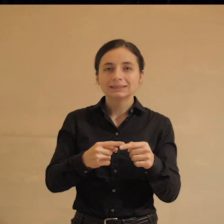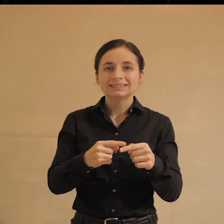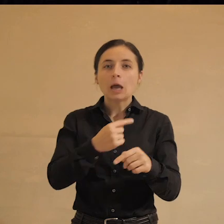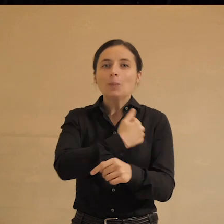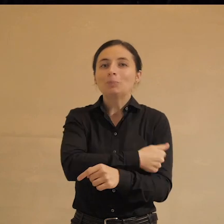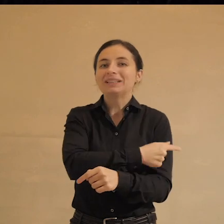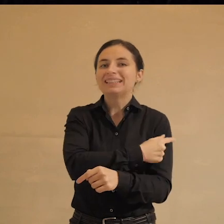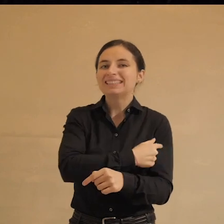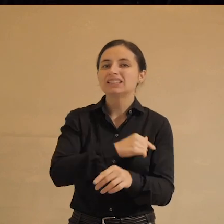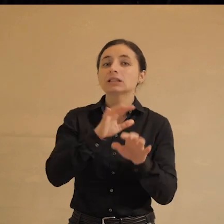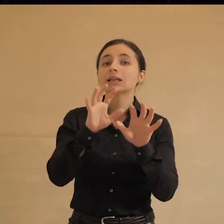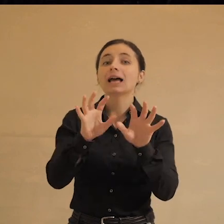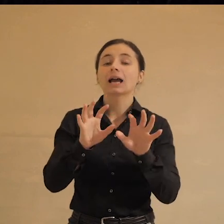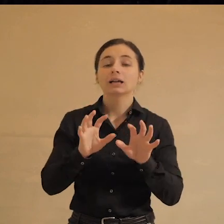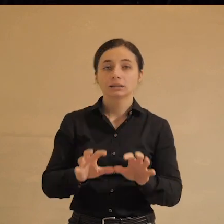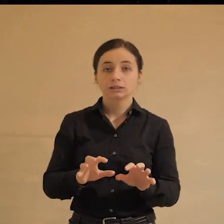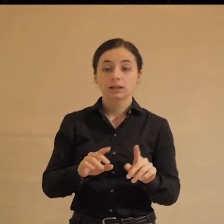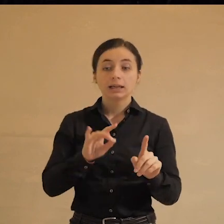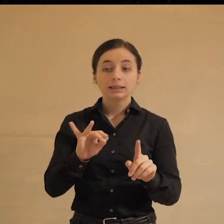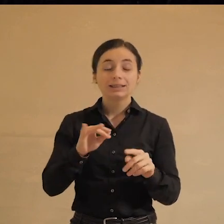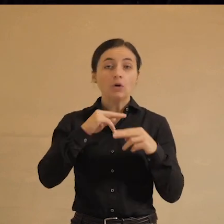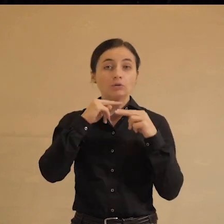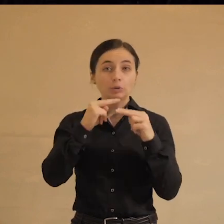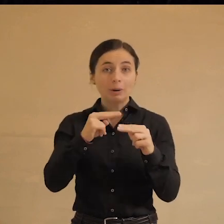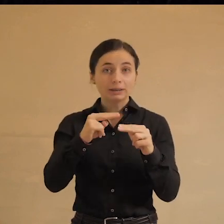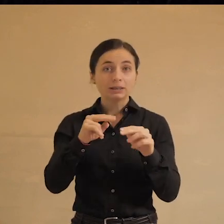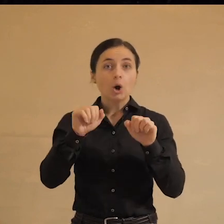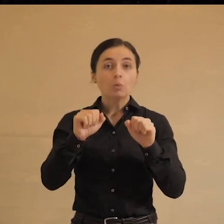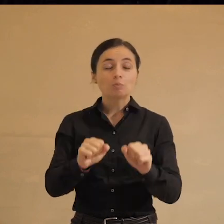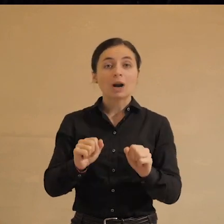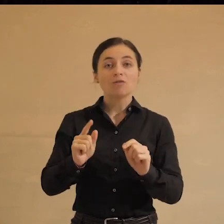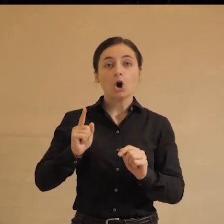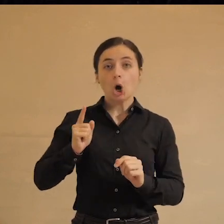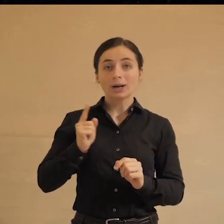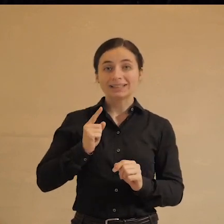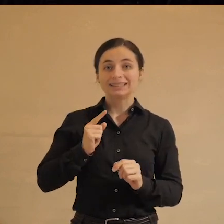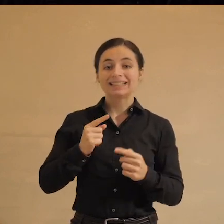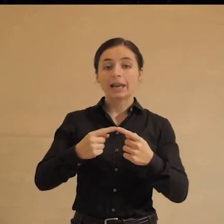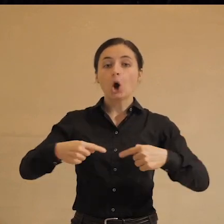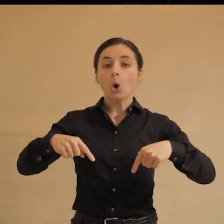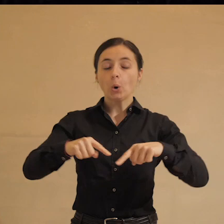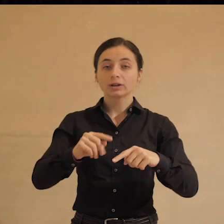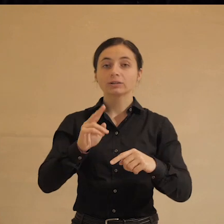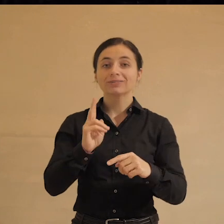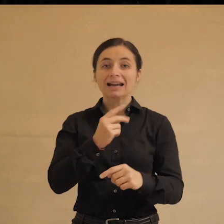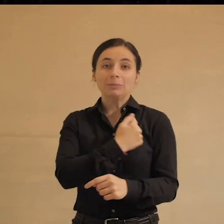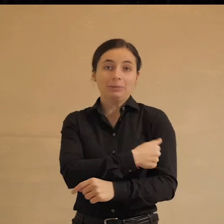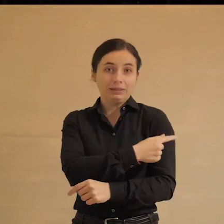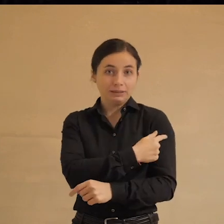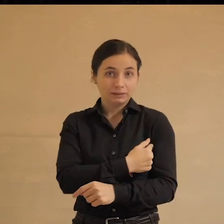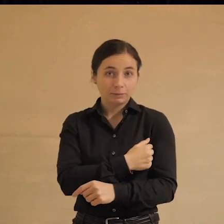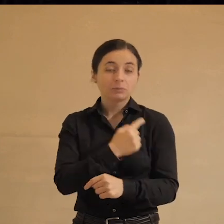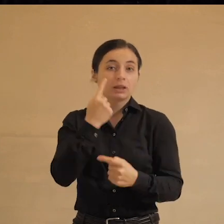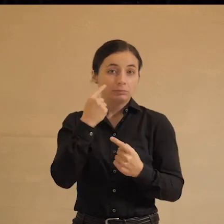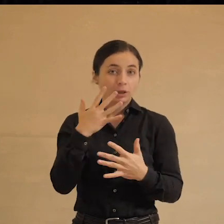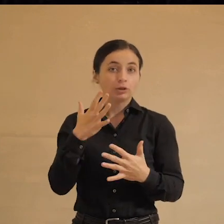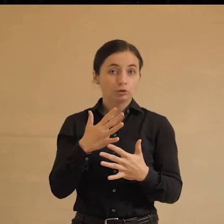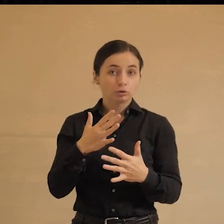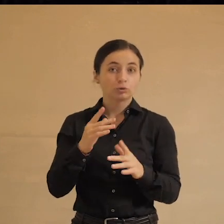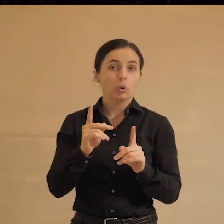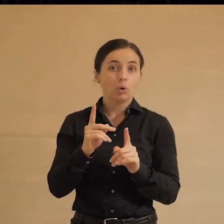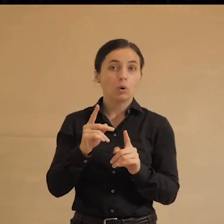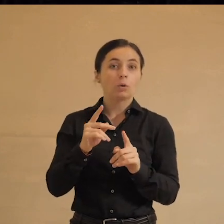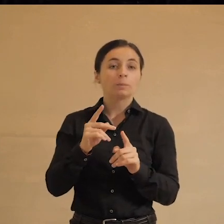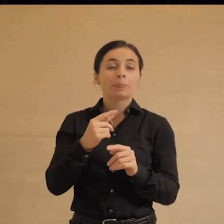законодательством и с вниманием правоохранительных органов к медицинской сфере. Это связано с медикализацией публичной сферы в